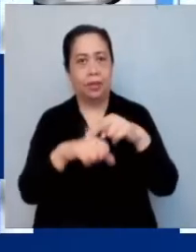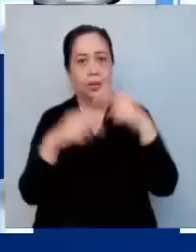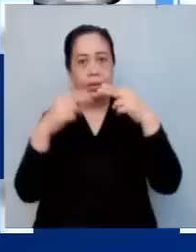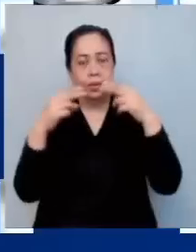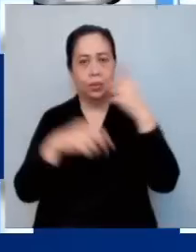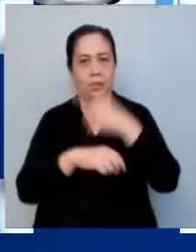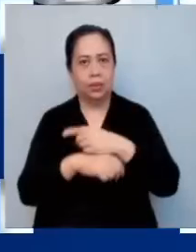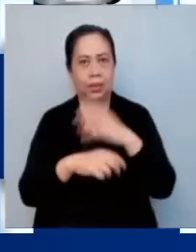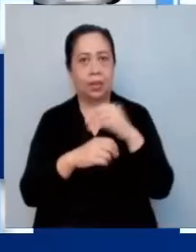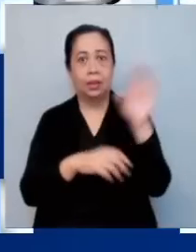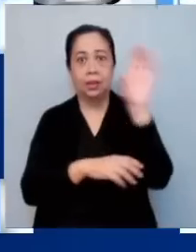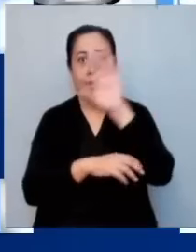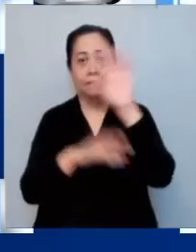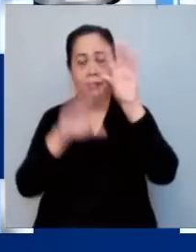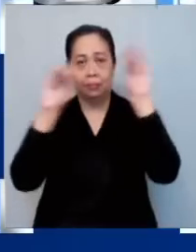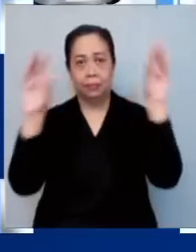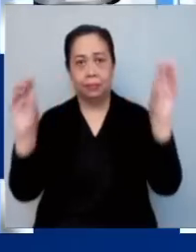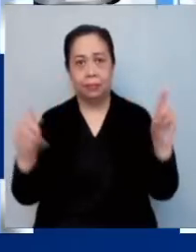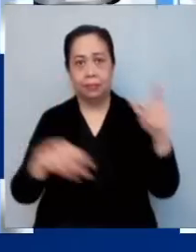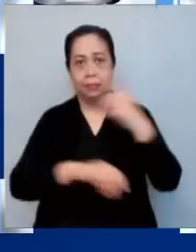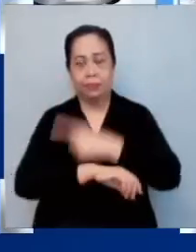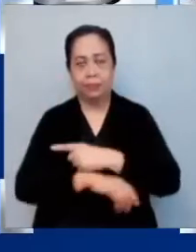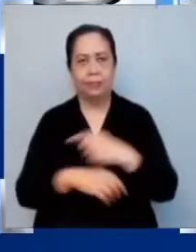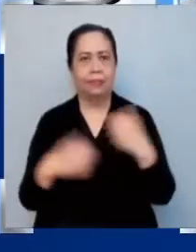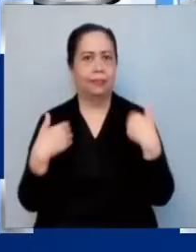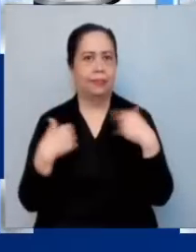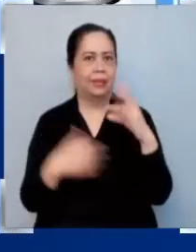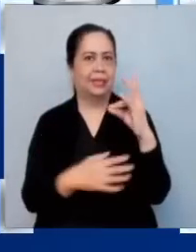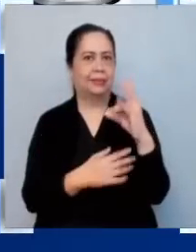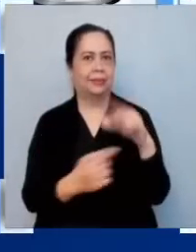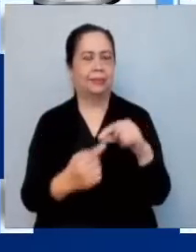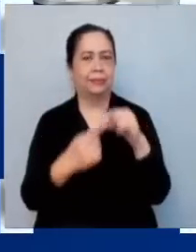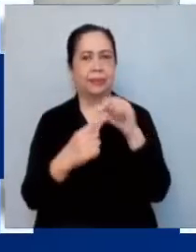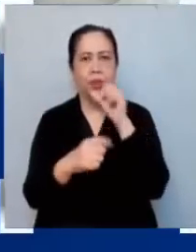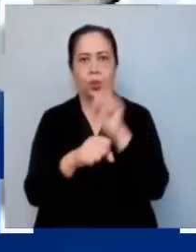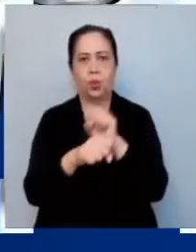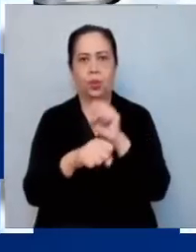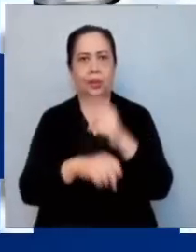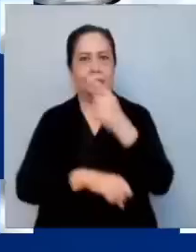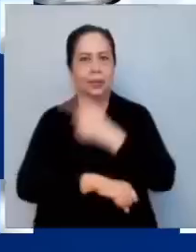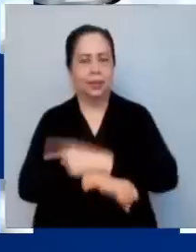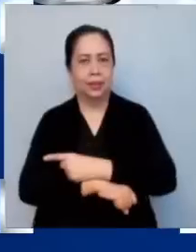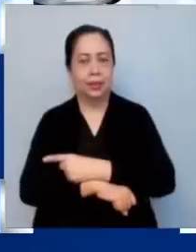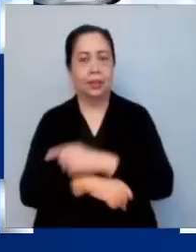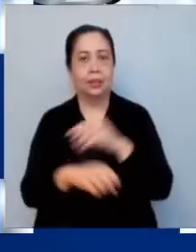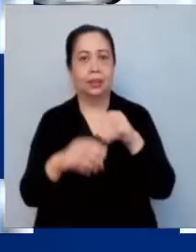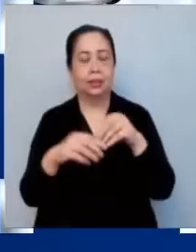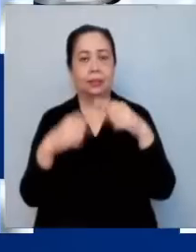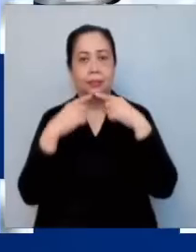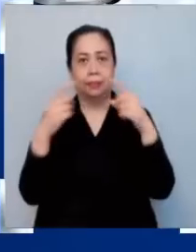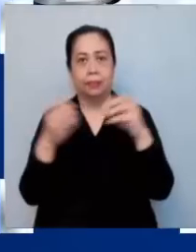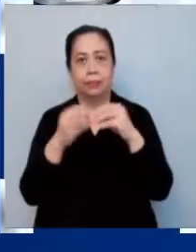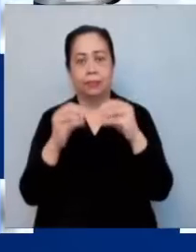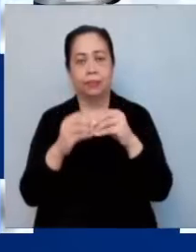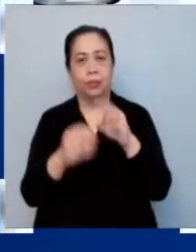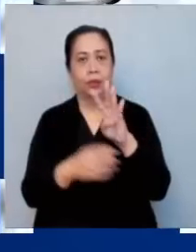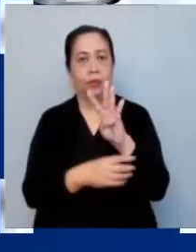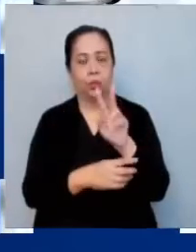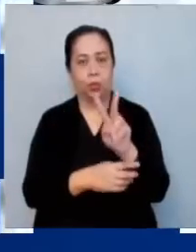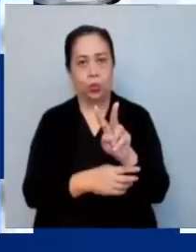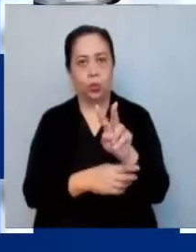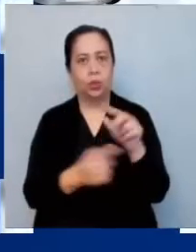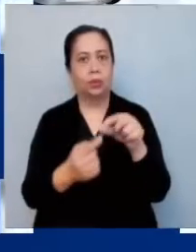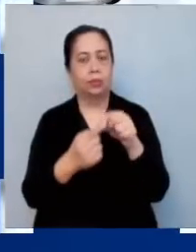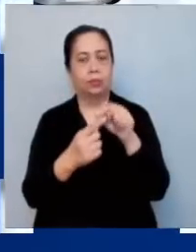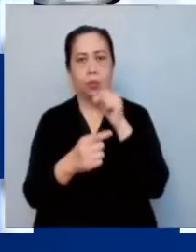Christmas Day. Mayroon namang pitong special non-working day. Sa inilabas na Proclamation No. 42, special non